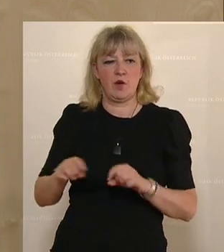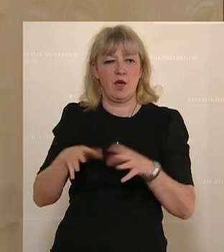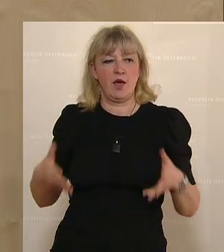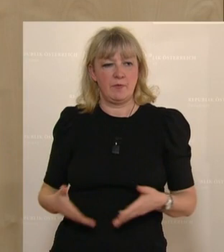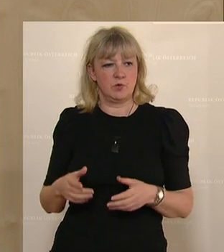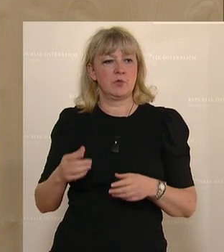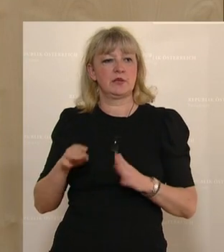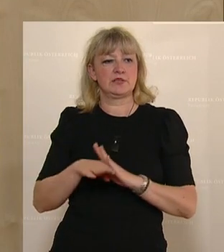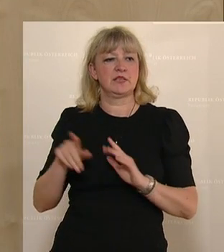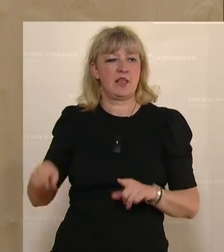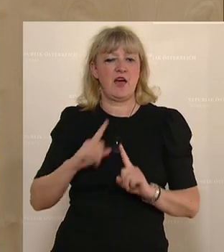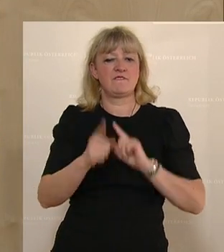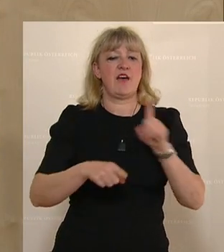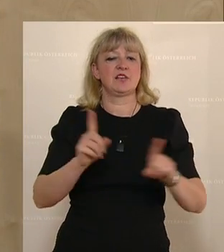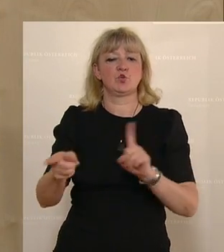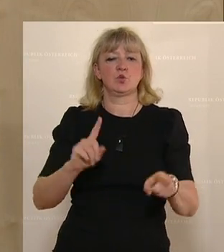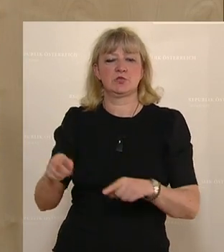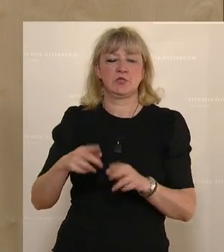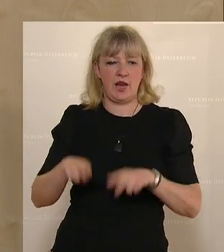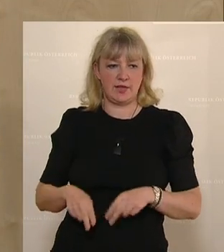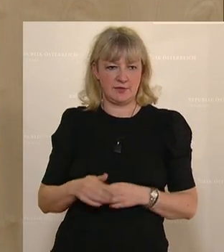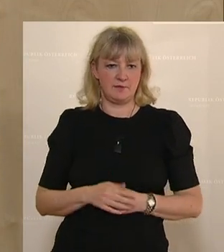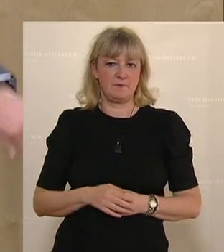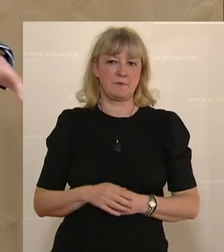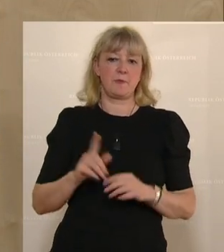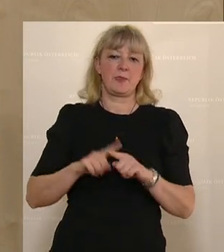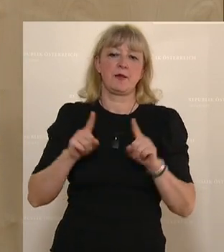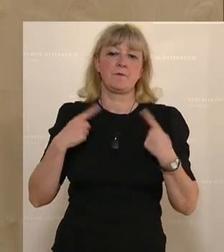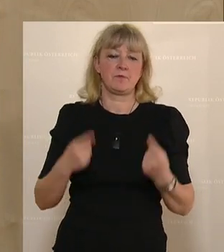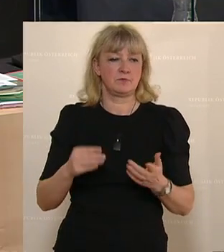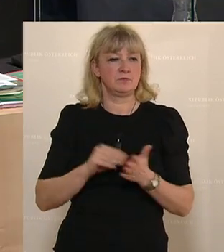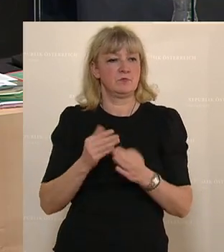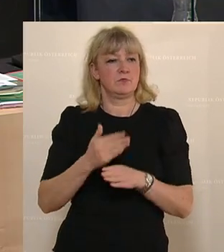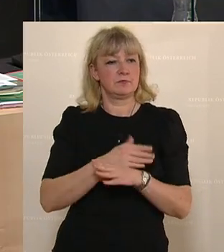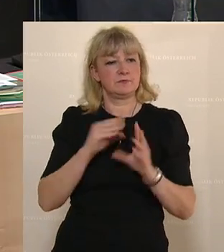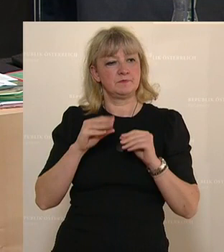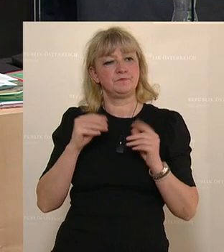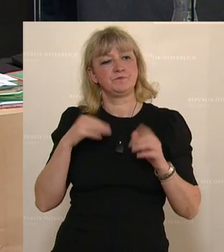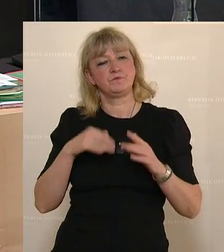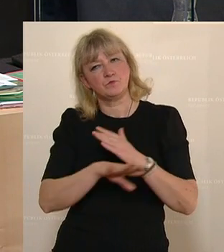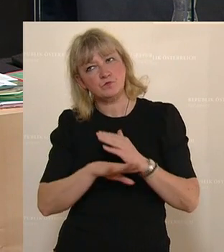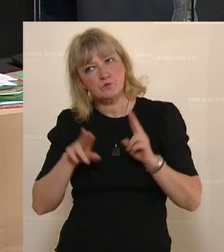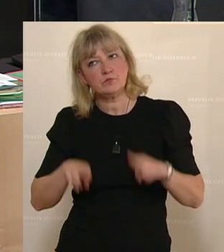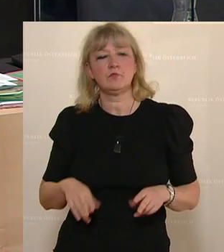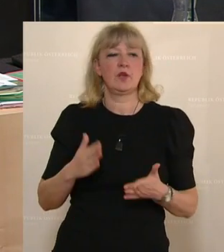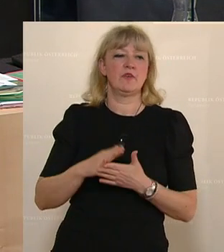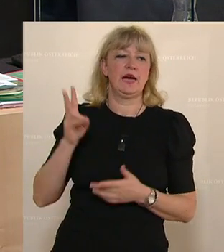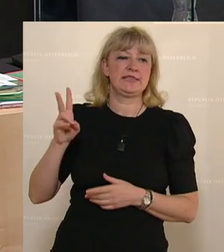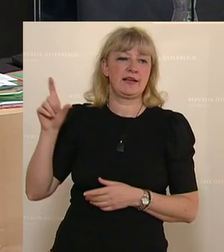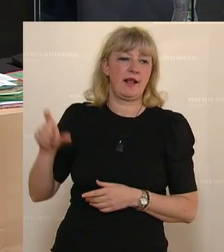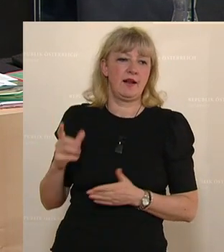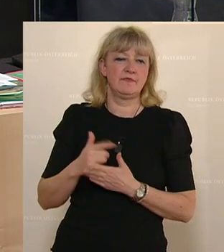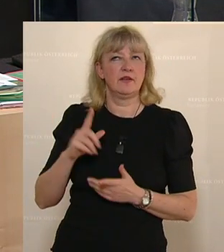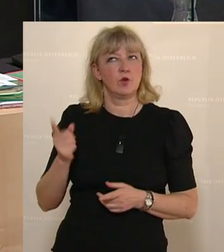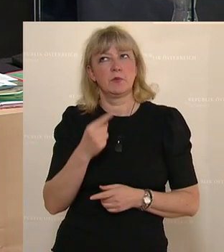Weisungsrecht hätten. Dann haben wir vorher lang und breit über die Grundrechte diskutiert. Und Klobmann Kickler hat es noch einmal